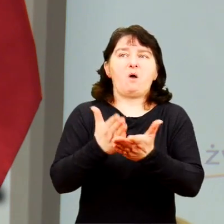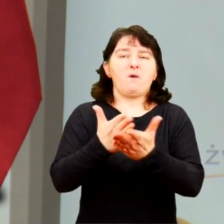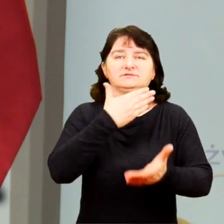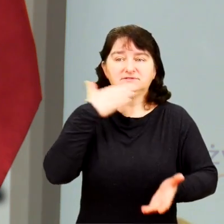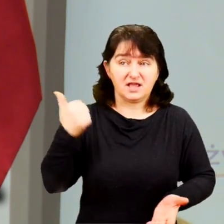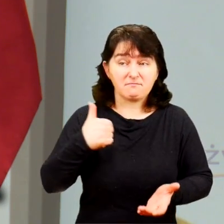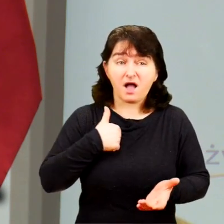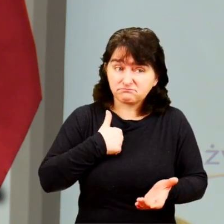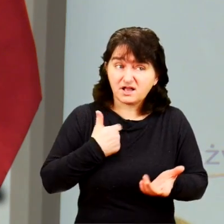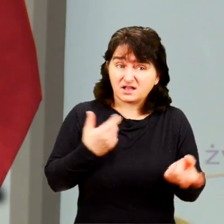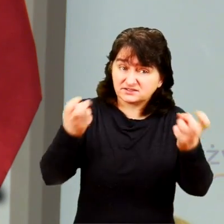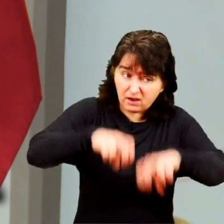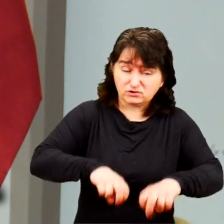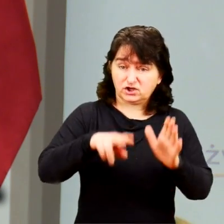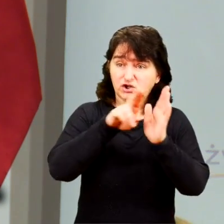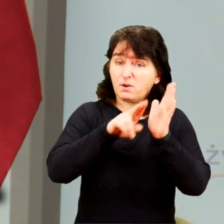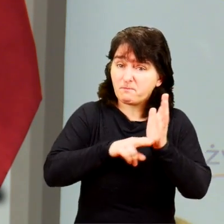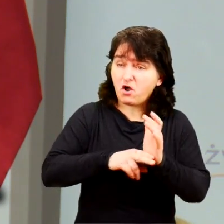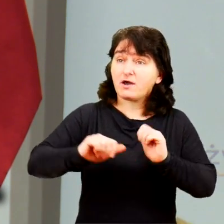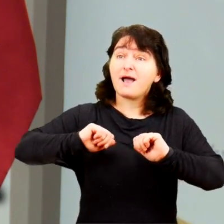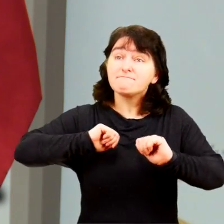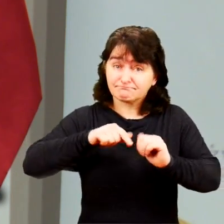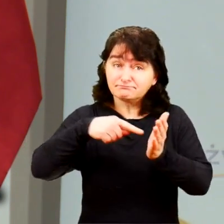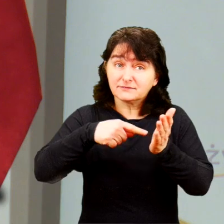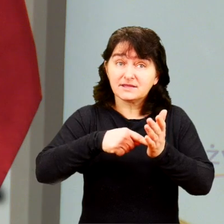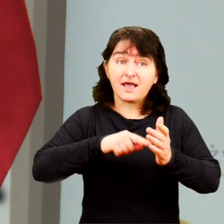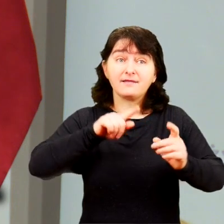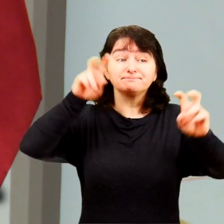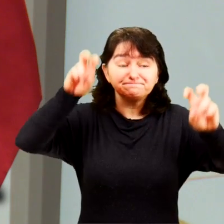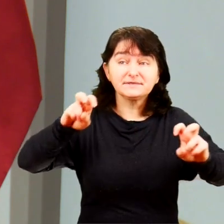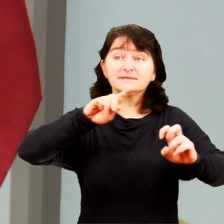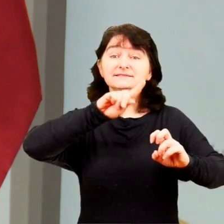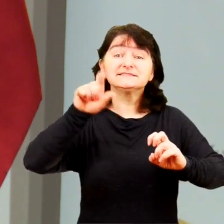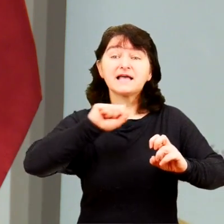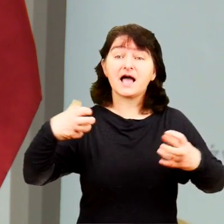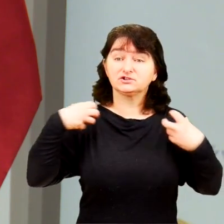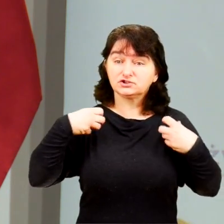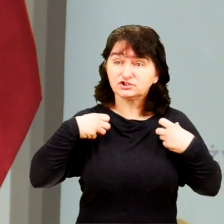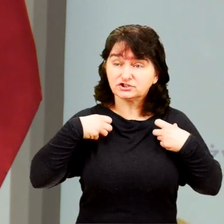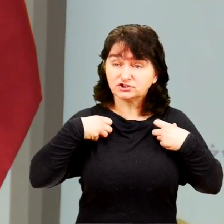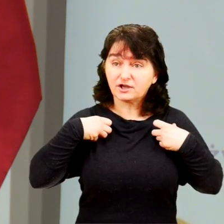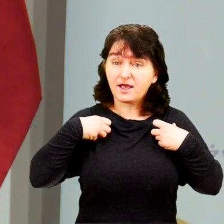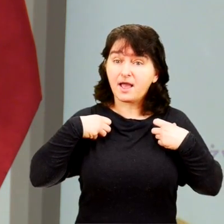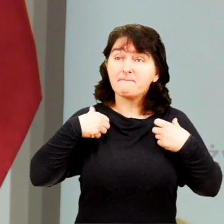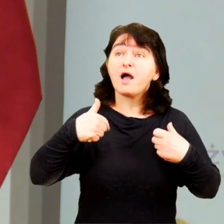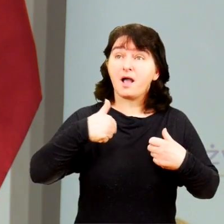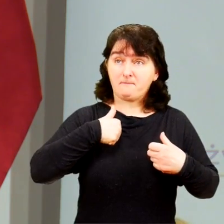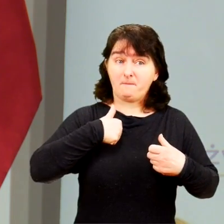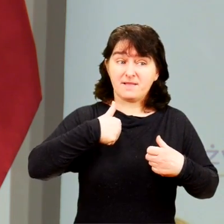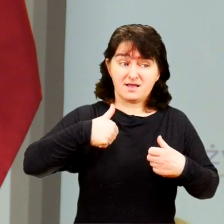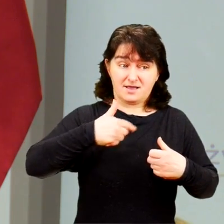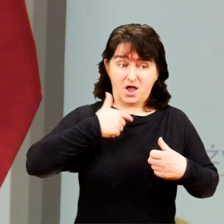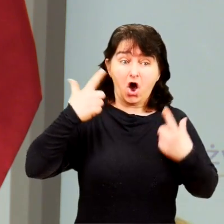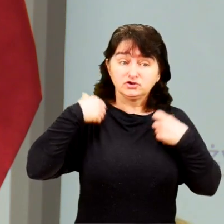tym, ażeby pomagać ludziom. Bo po to tworzyliśmy ten program. Ten program za życiem, który ja myślę, że jesteśmy w